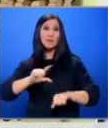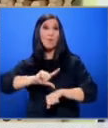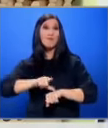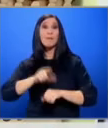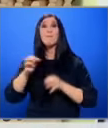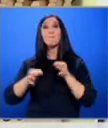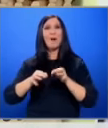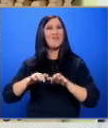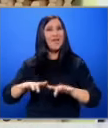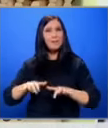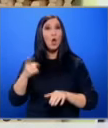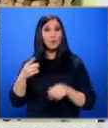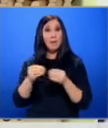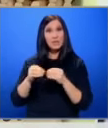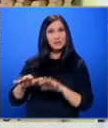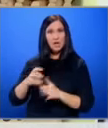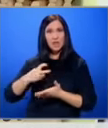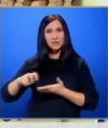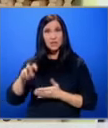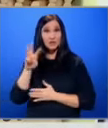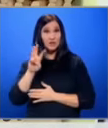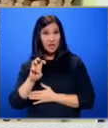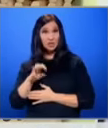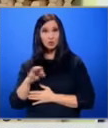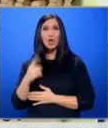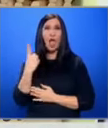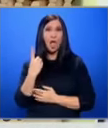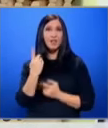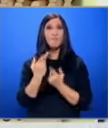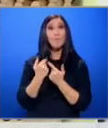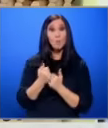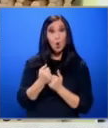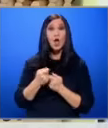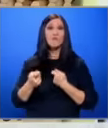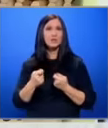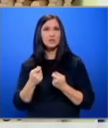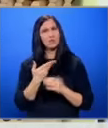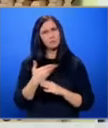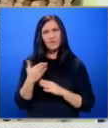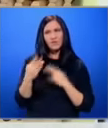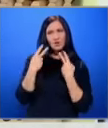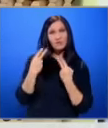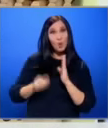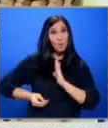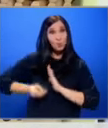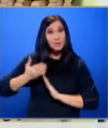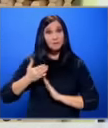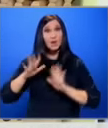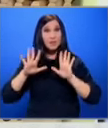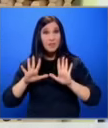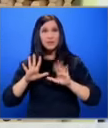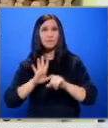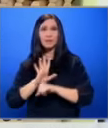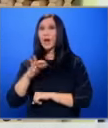пандемията От там яйцата излизат за 30 стотинки бройката Но в магазина вече виждате, че са поскъпнали с 10